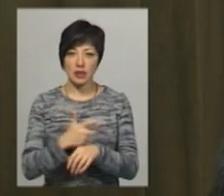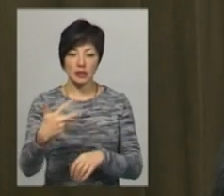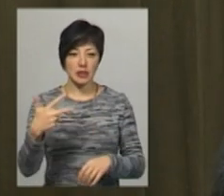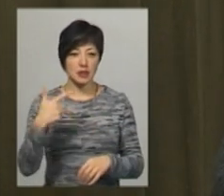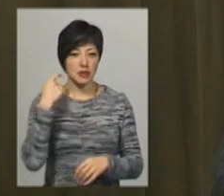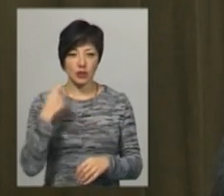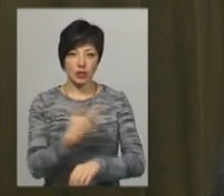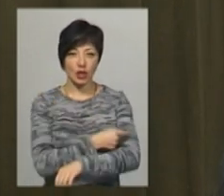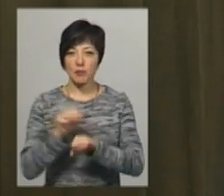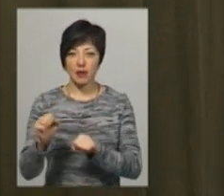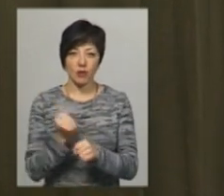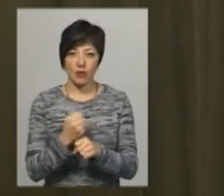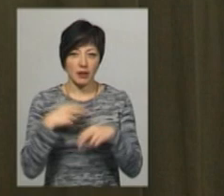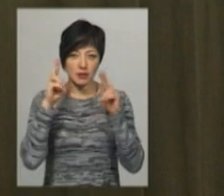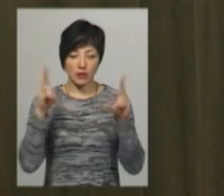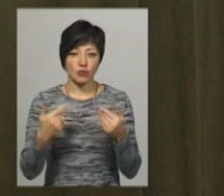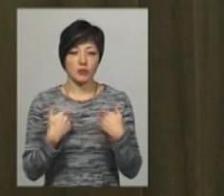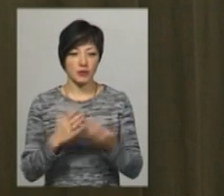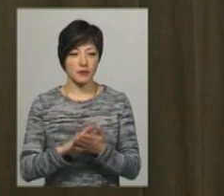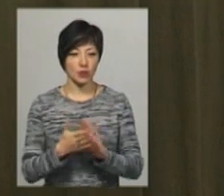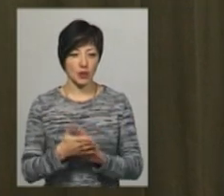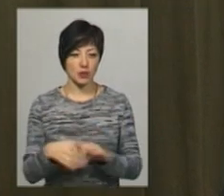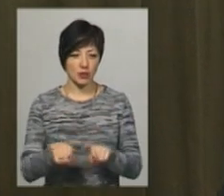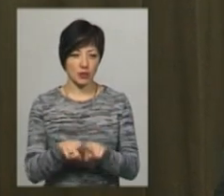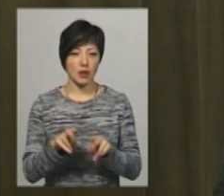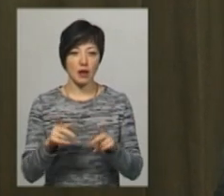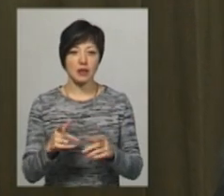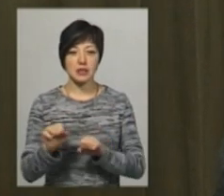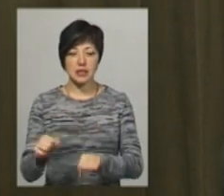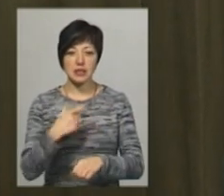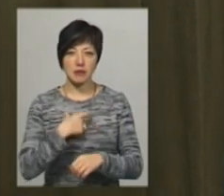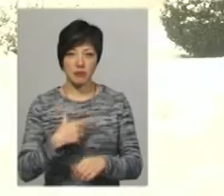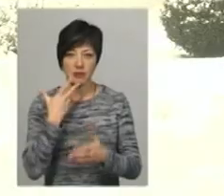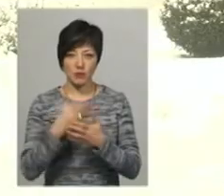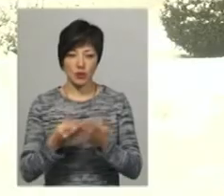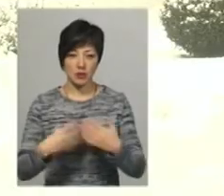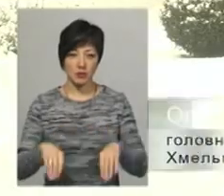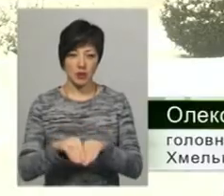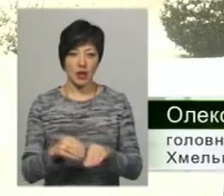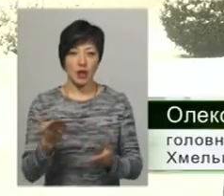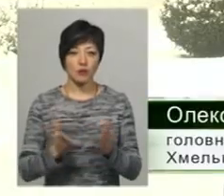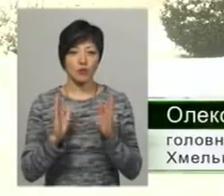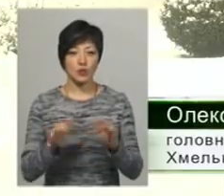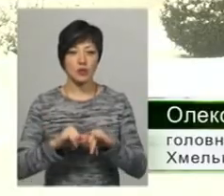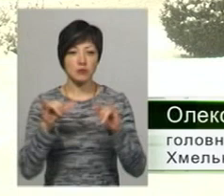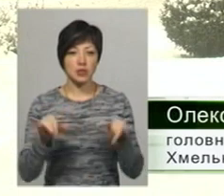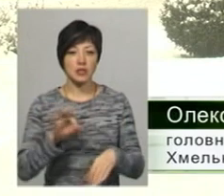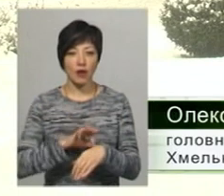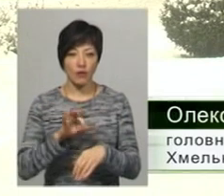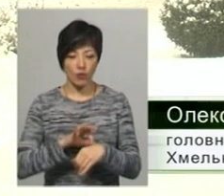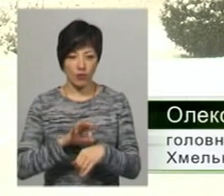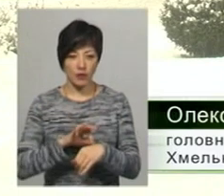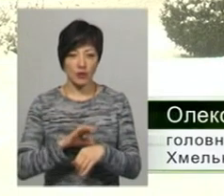щеплень вже не роблять. Я не знаю, що мені в ситуації тепер робити, як згастити себе та свою сім'ю. Якщо буде збільшуватися захворювання,